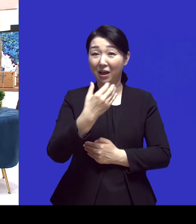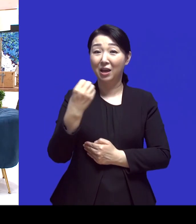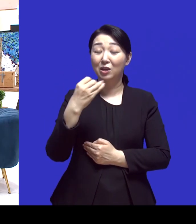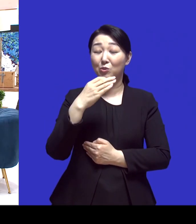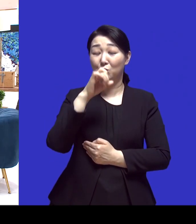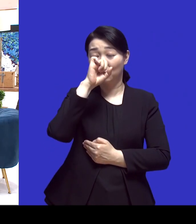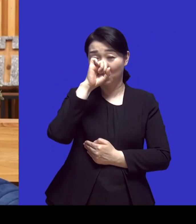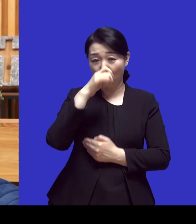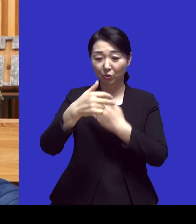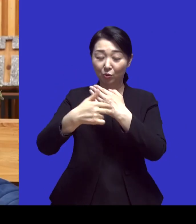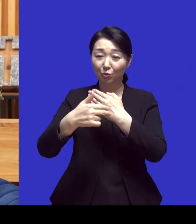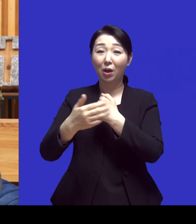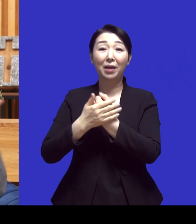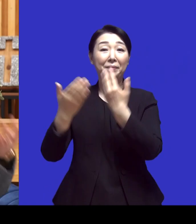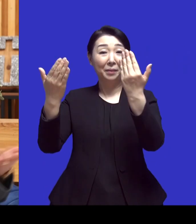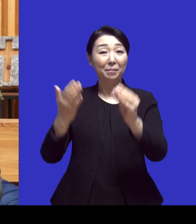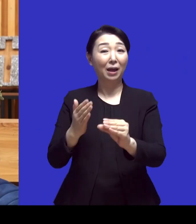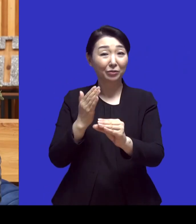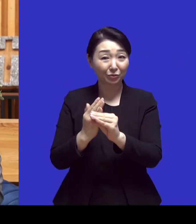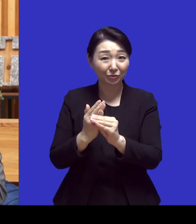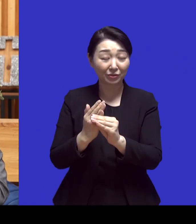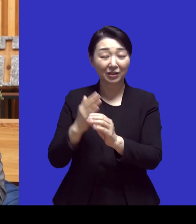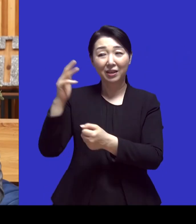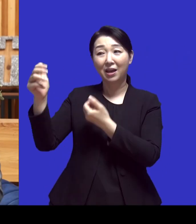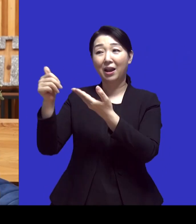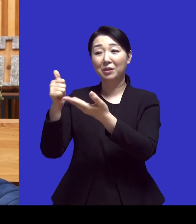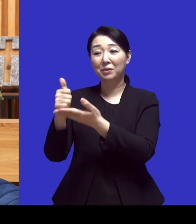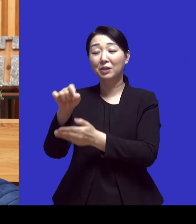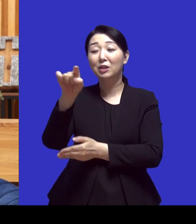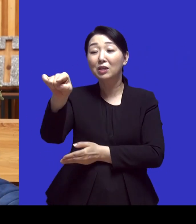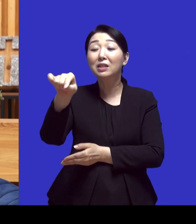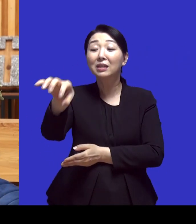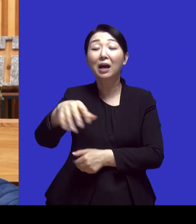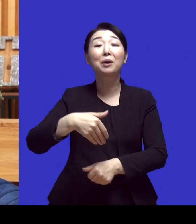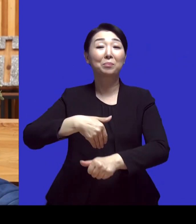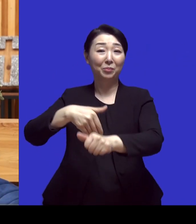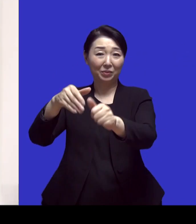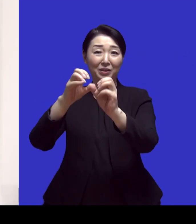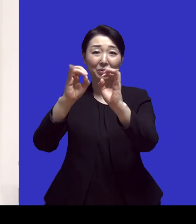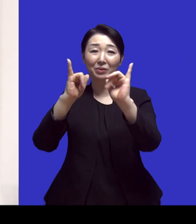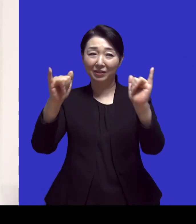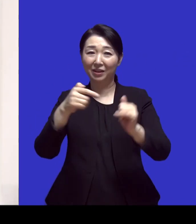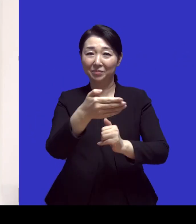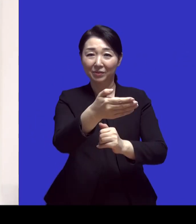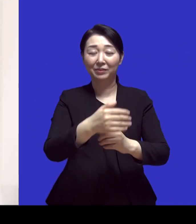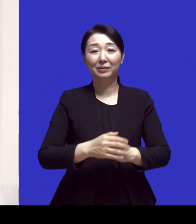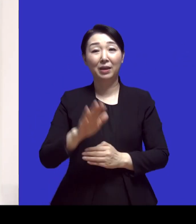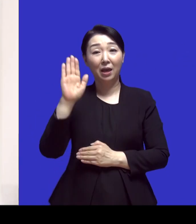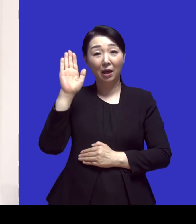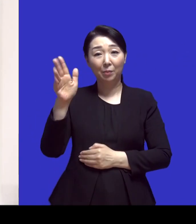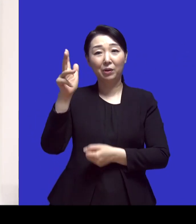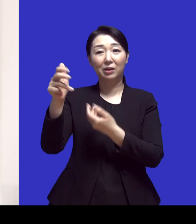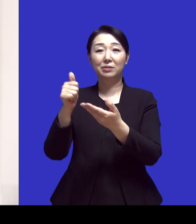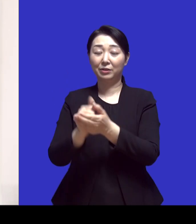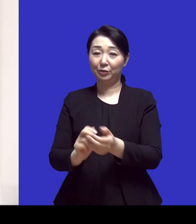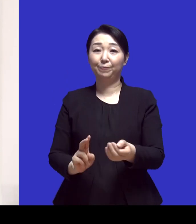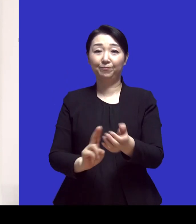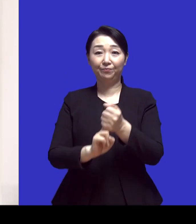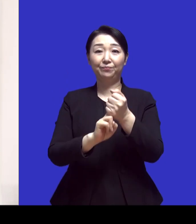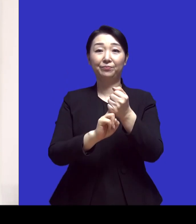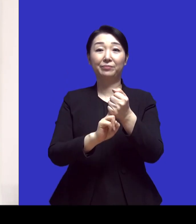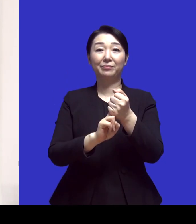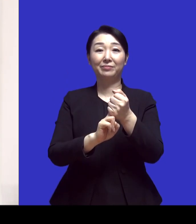의료 혜택을 받는 거 아니겠어요? 그렇게 하나님께서 에디오피아의 땅에 보내신 선교사님이시기 때문에 아마 앞으로 하나님께서 기적의